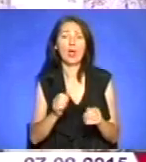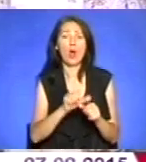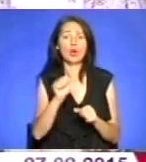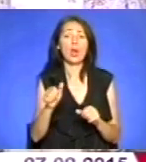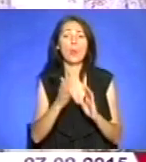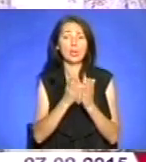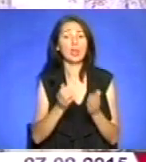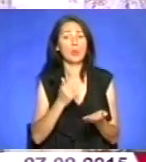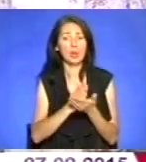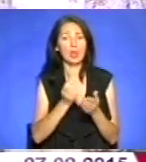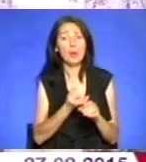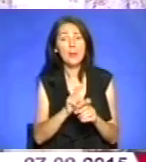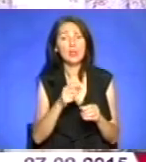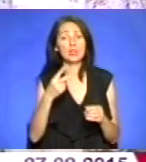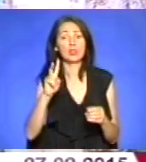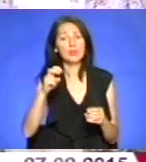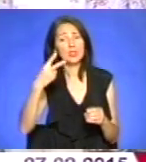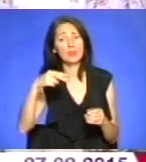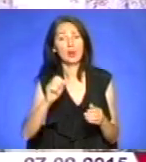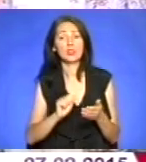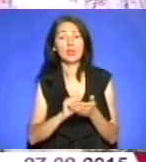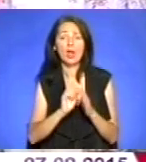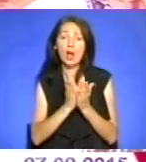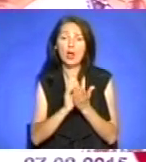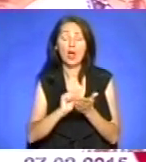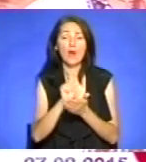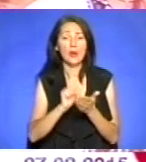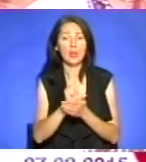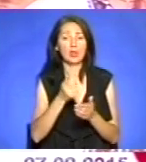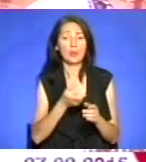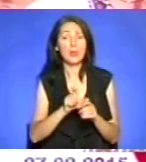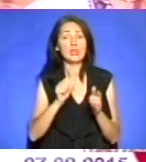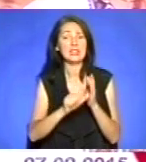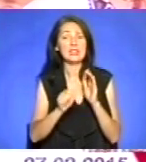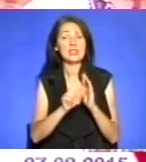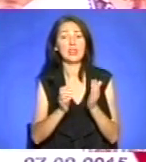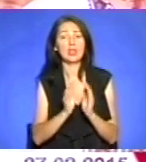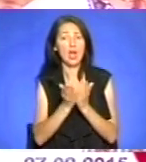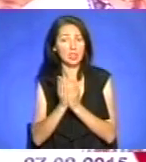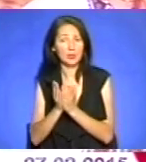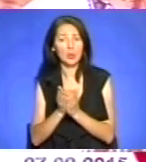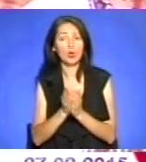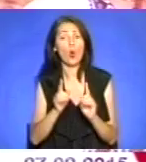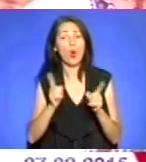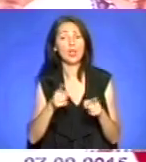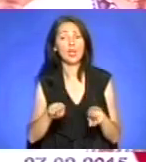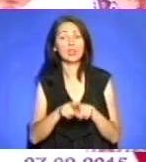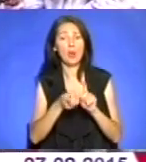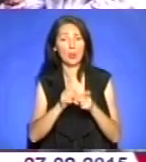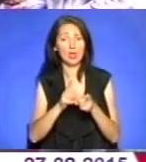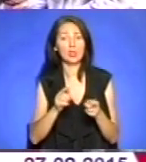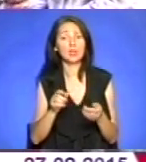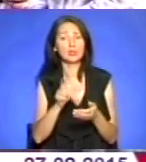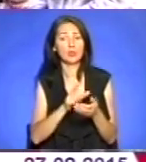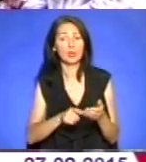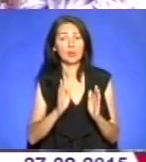видань. Серед них більш ніж 60 збірок, його оригінальних і перекладних творів різних жанрів. Лише частина спадщини